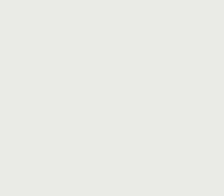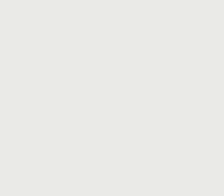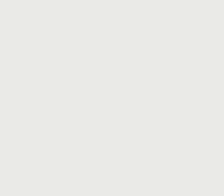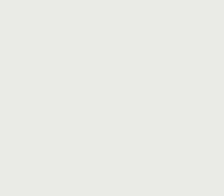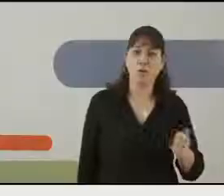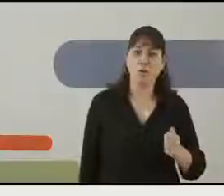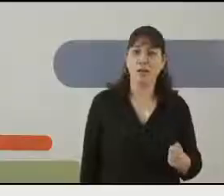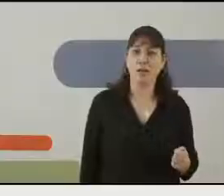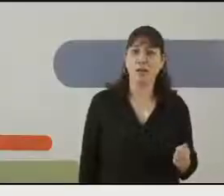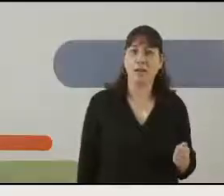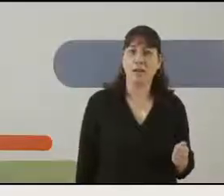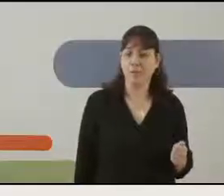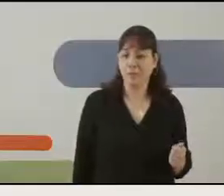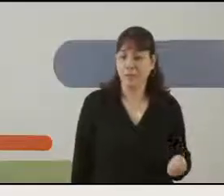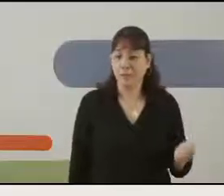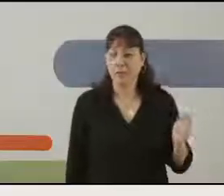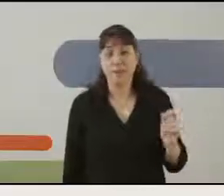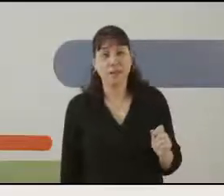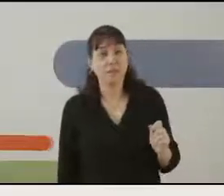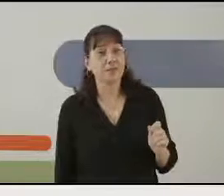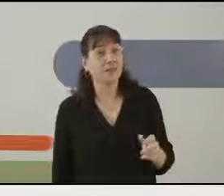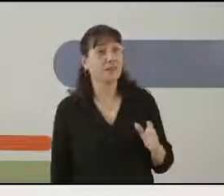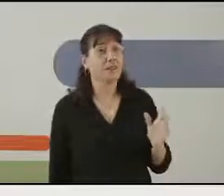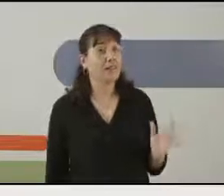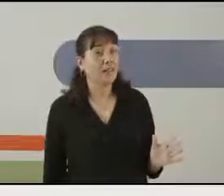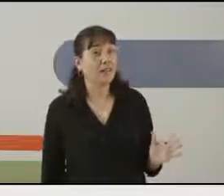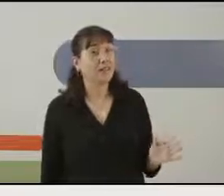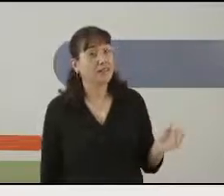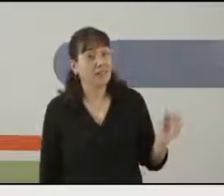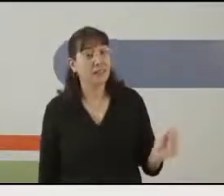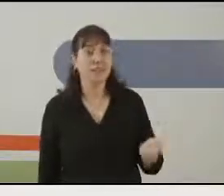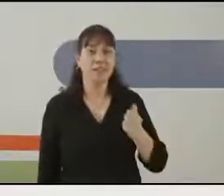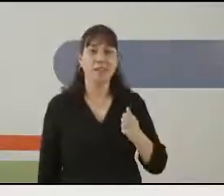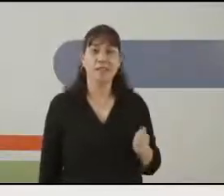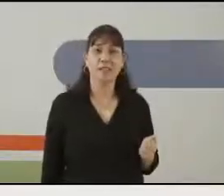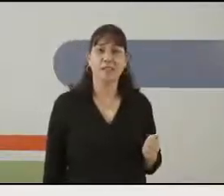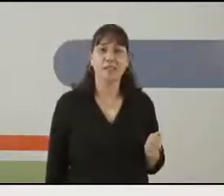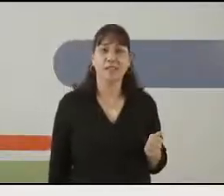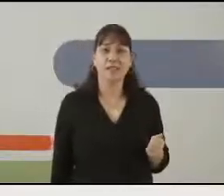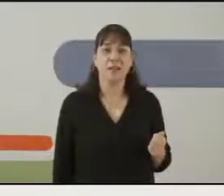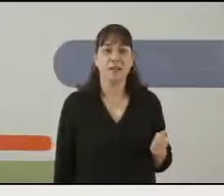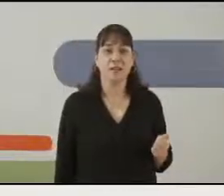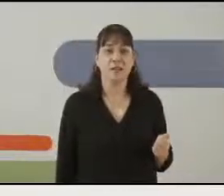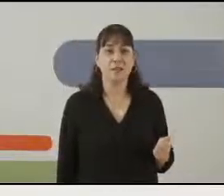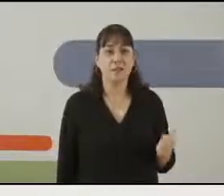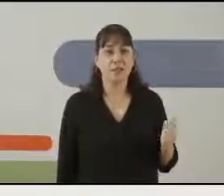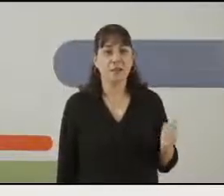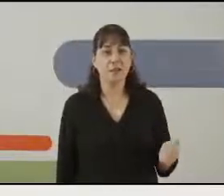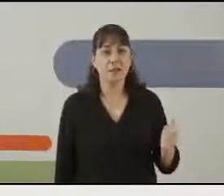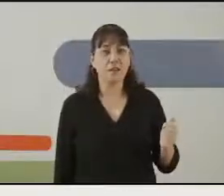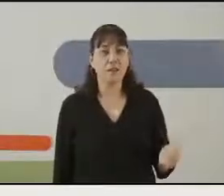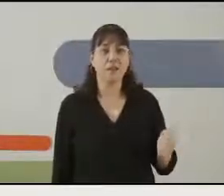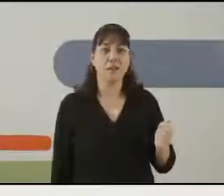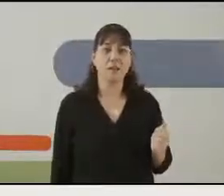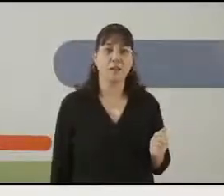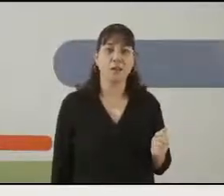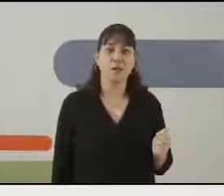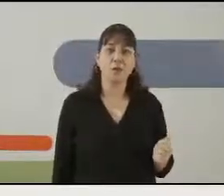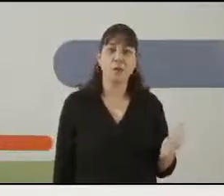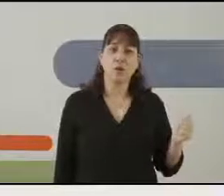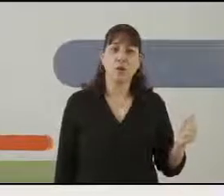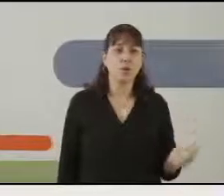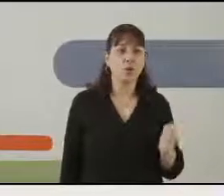השוקה, כלב-לב קטן, אקנה לי. הכלב-לב, הו-הו,